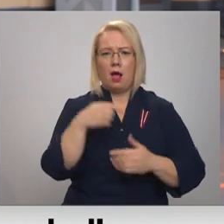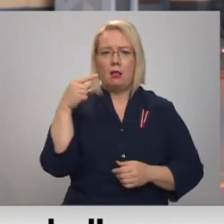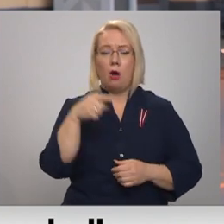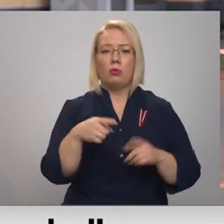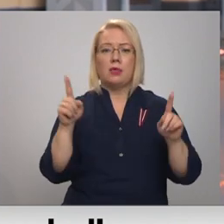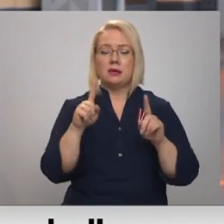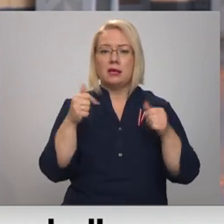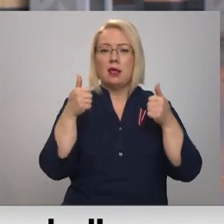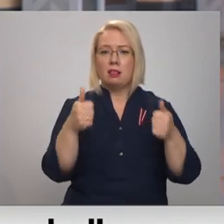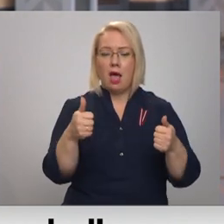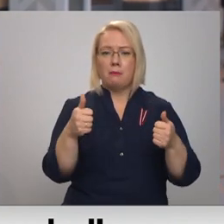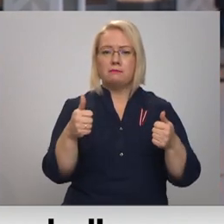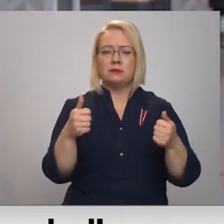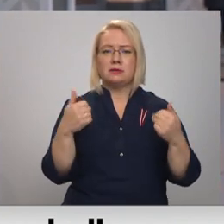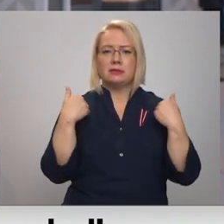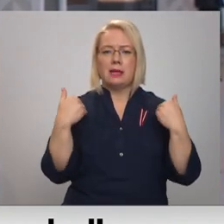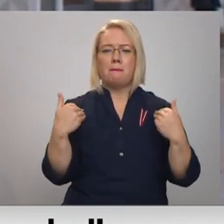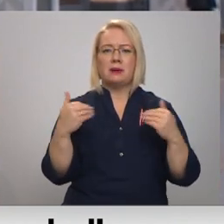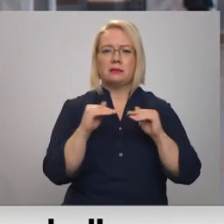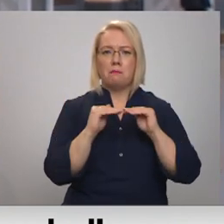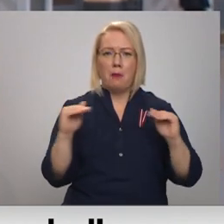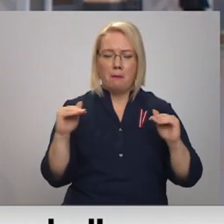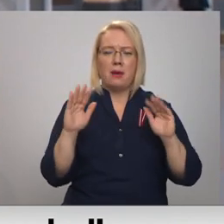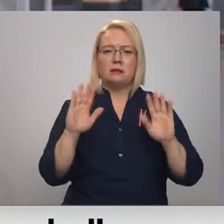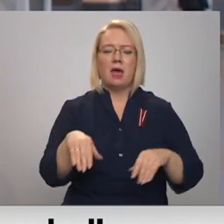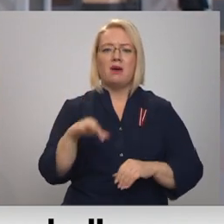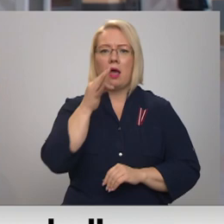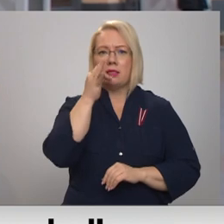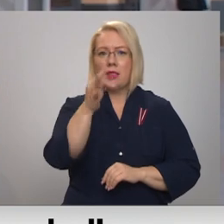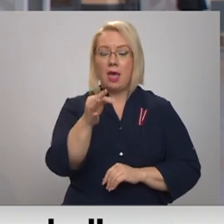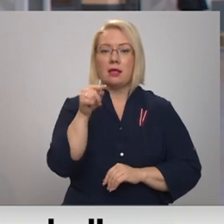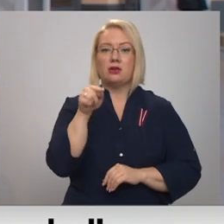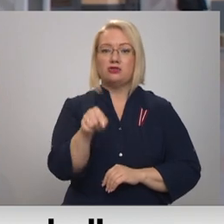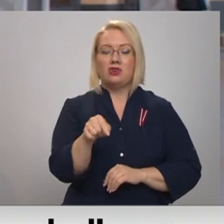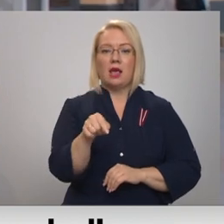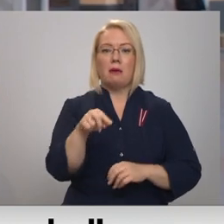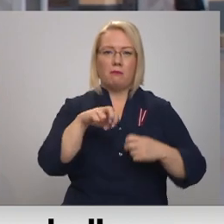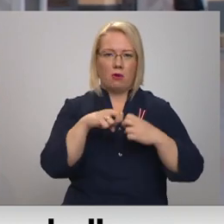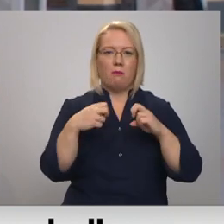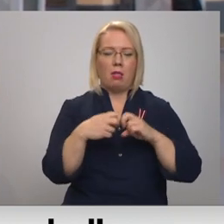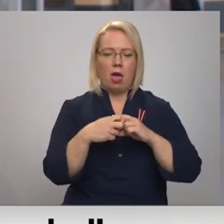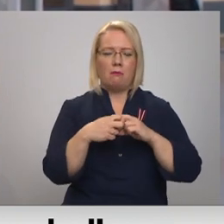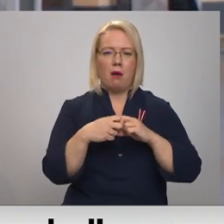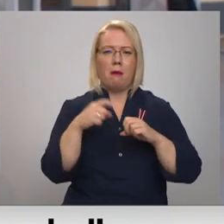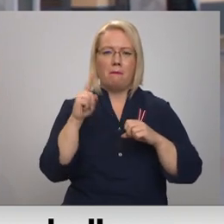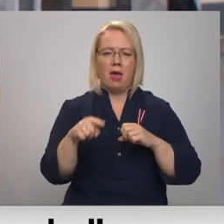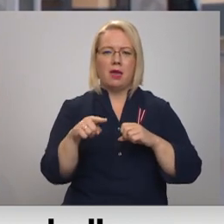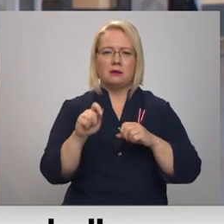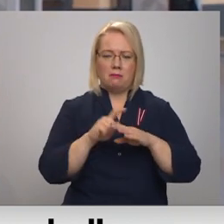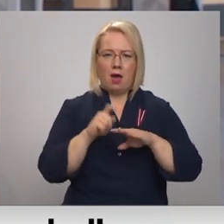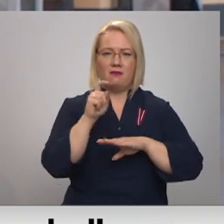labs, stiprs pamats, lai mēs varētu teikt, ka arī šīm krīzēm mēs tiksim galā.